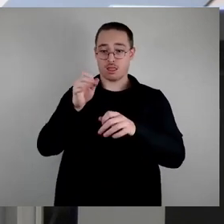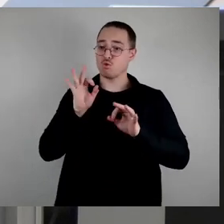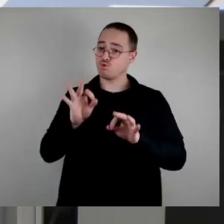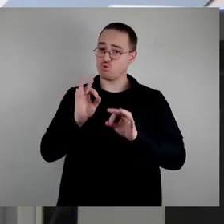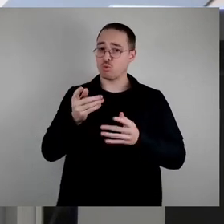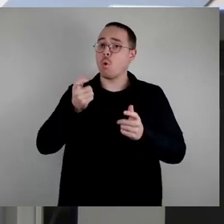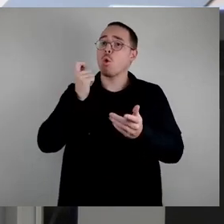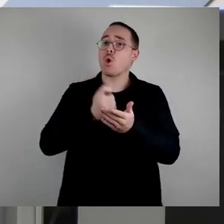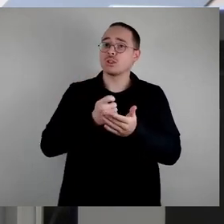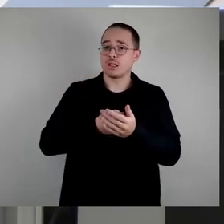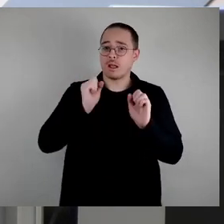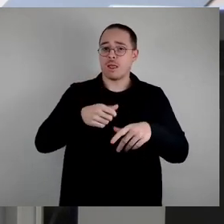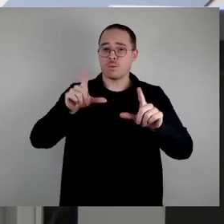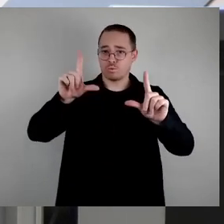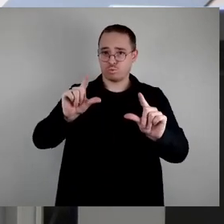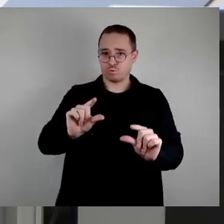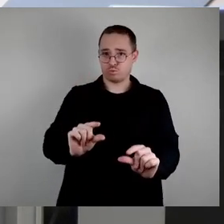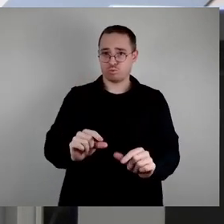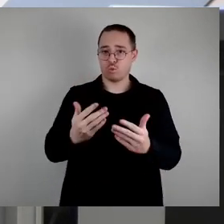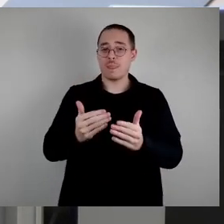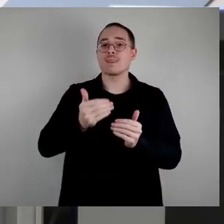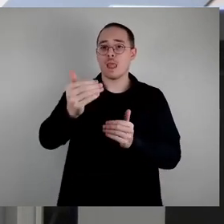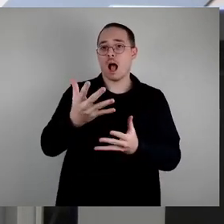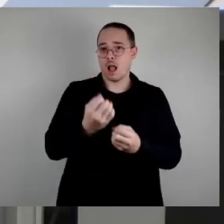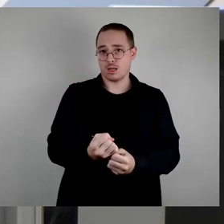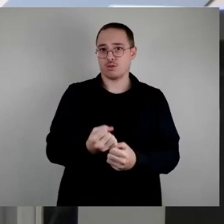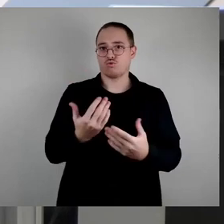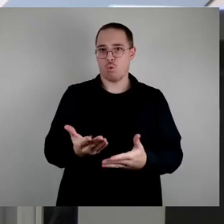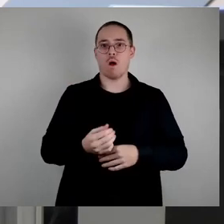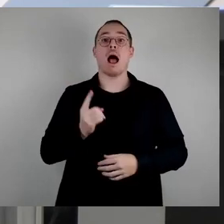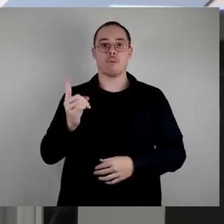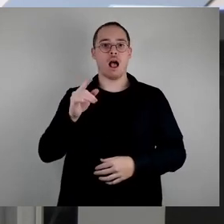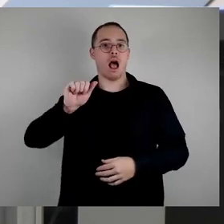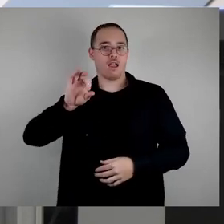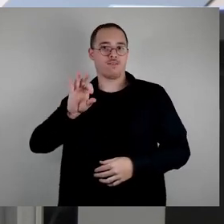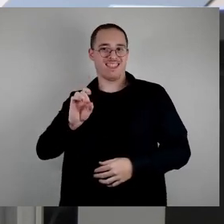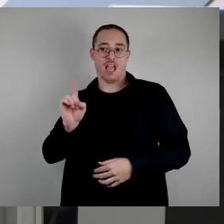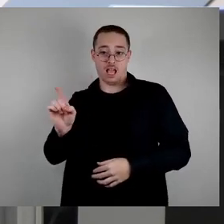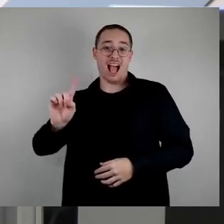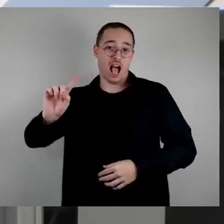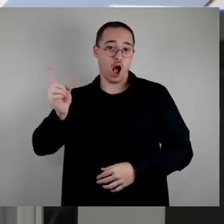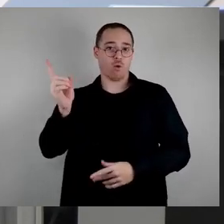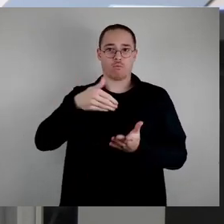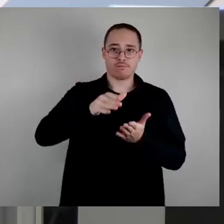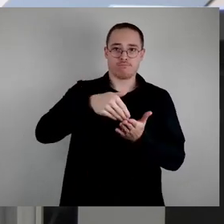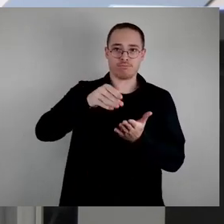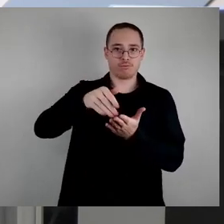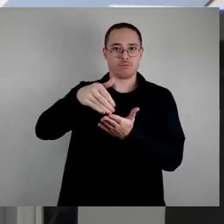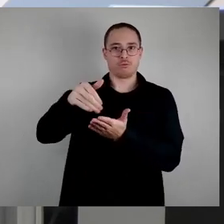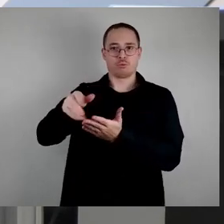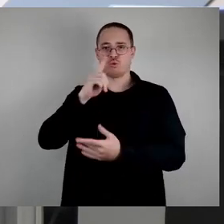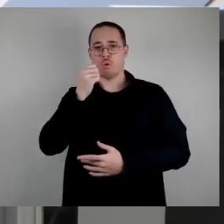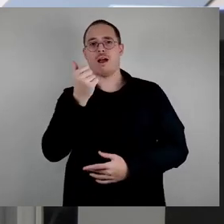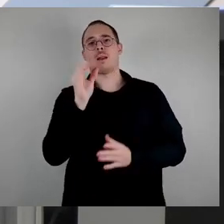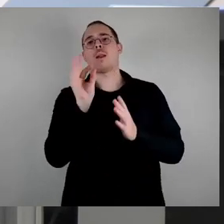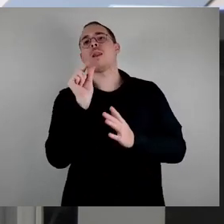Und bis auf einen winzigen, kümmerlichen Punkt ist alles weggestimmt worden, und auch von der AfD. Aber immerhin gab es den runden Tisch, das wurde gerade